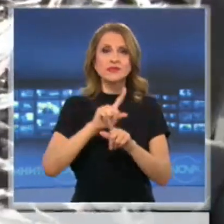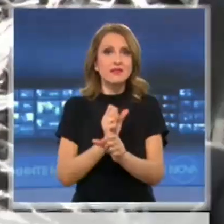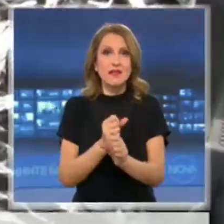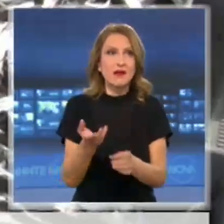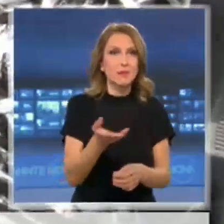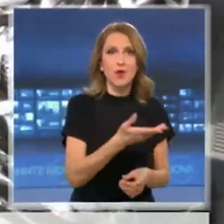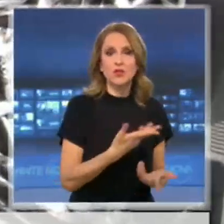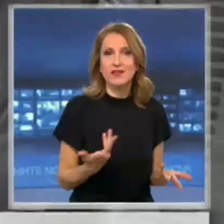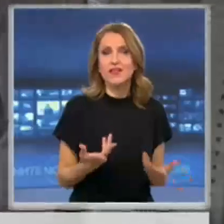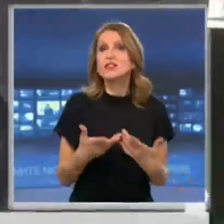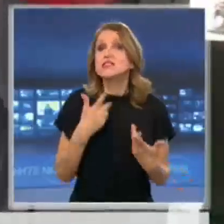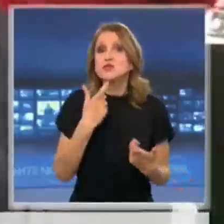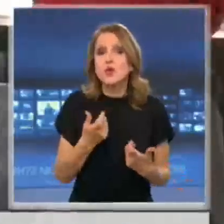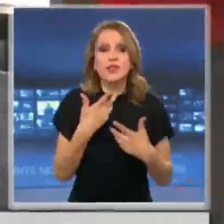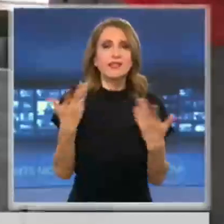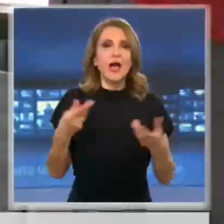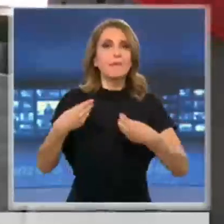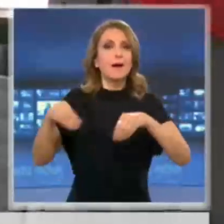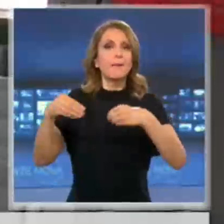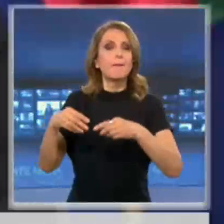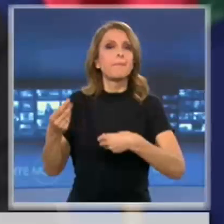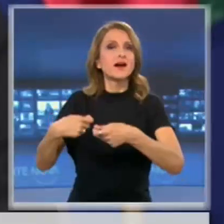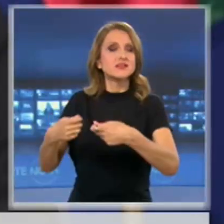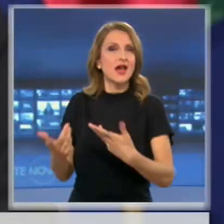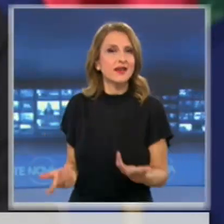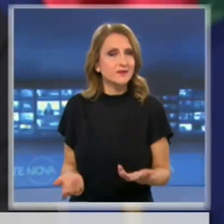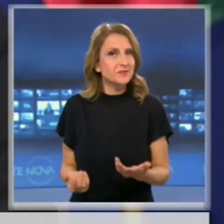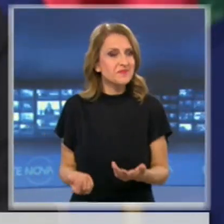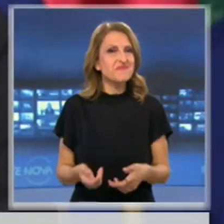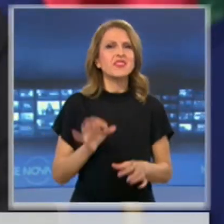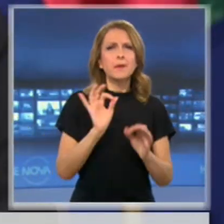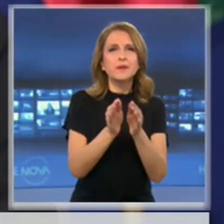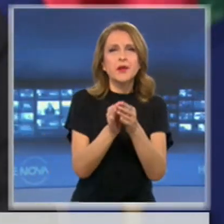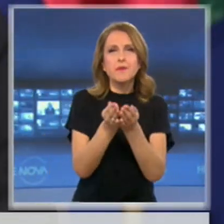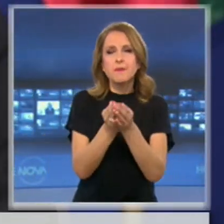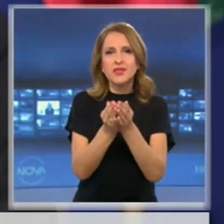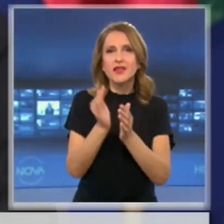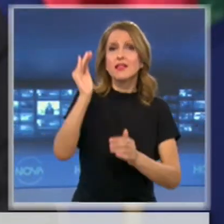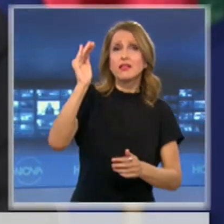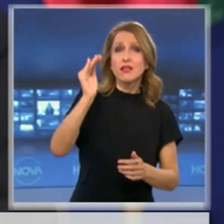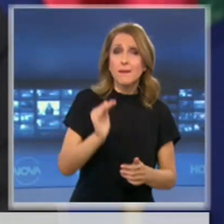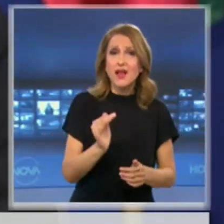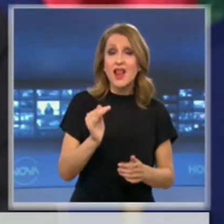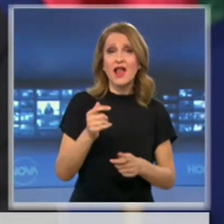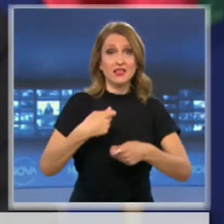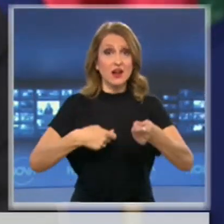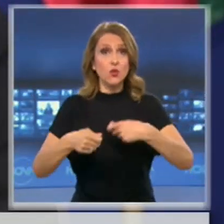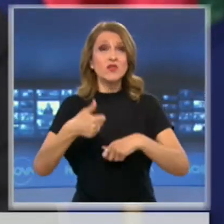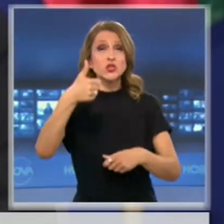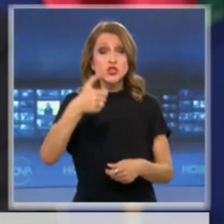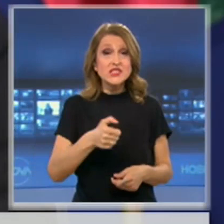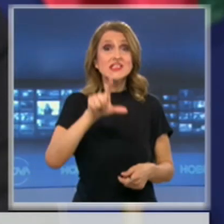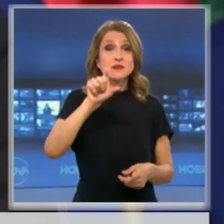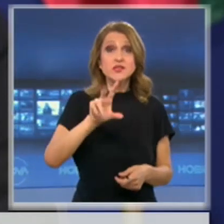на пазари. В някои подсектори, да кажем, при мидите намалят търговията до 60-70-80%,